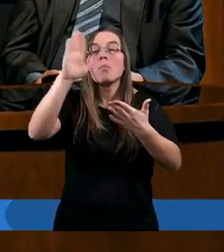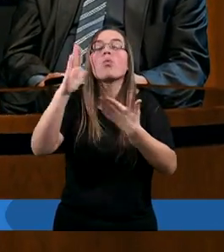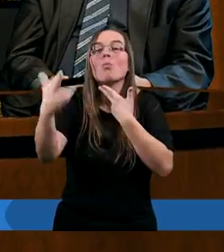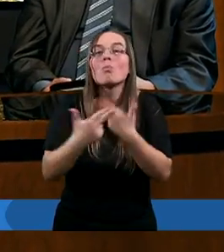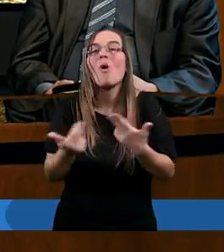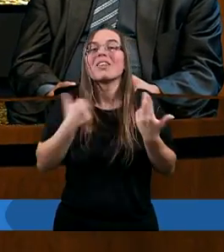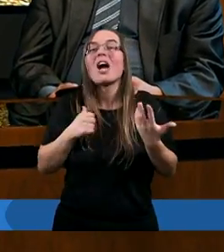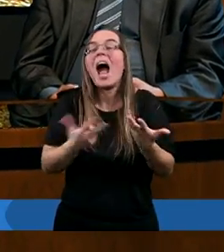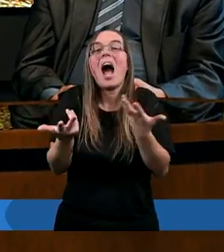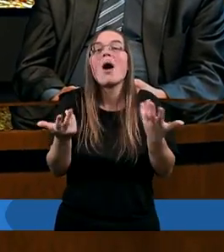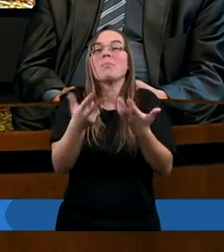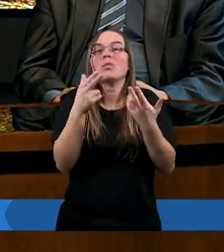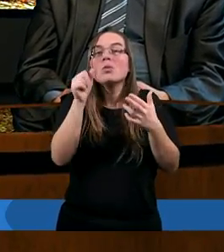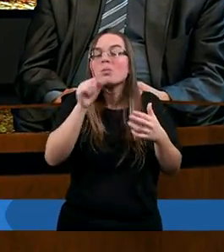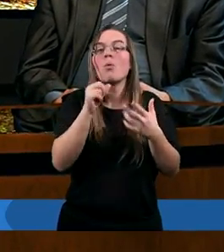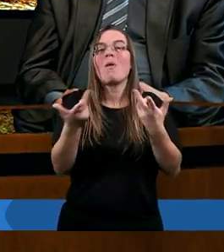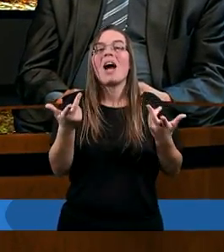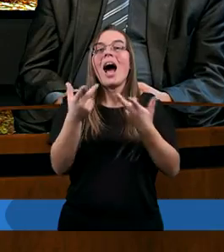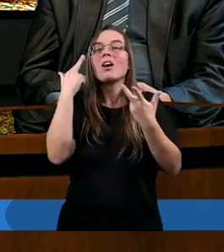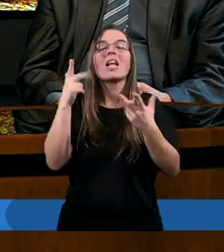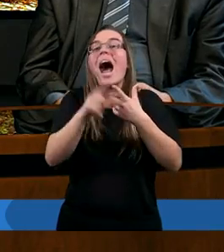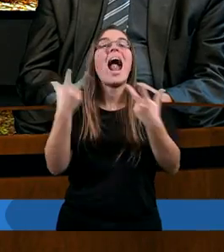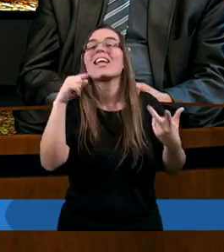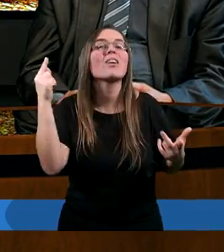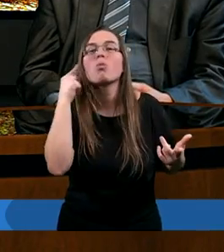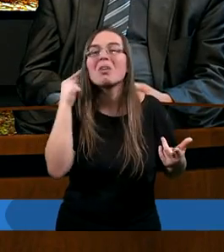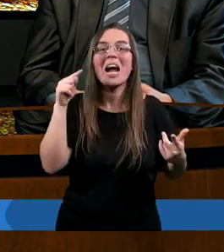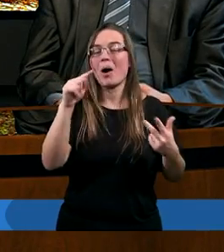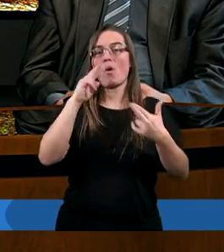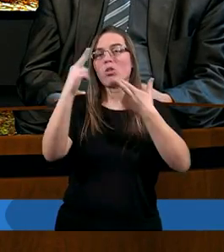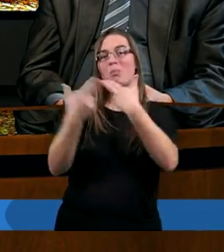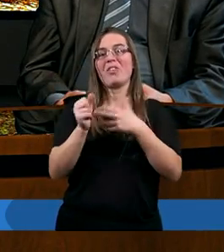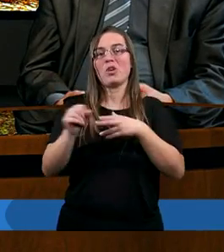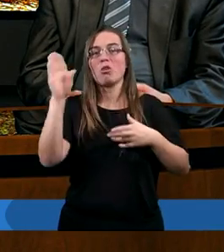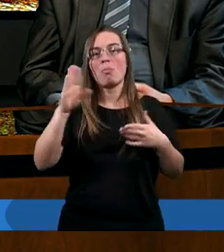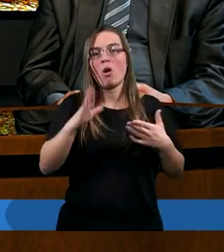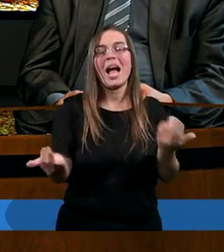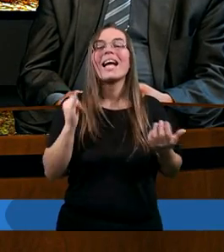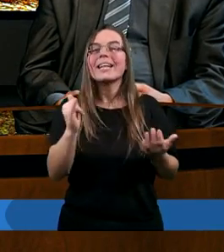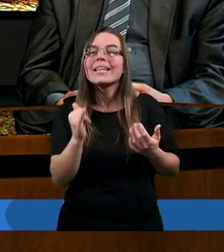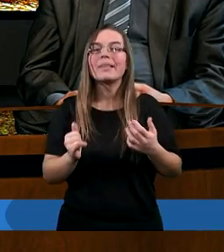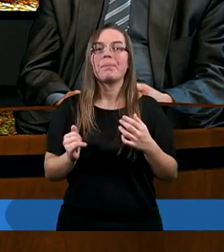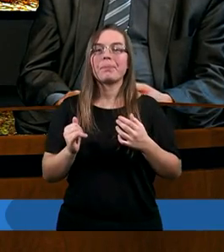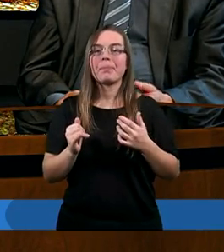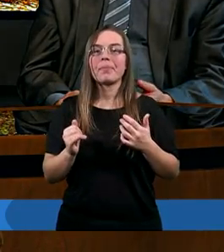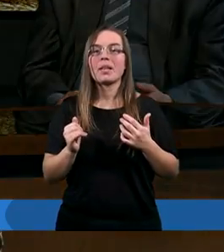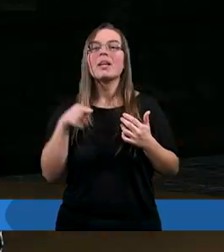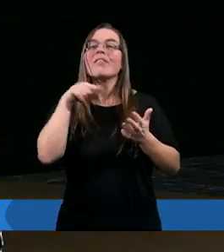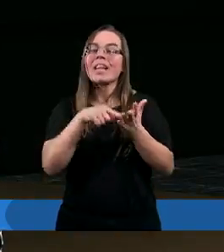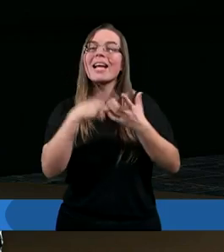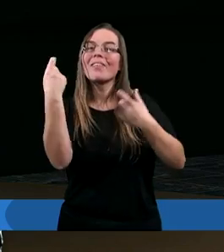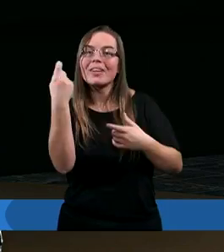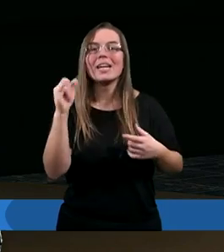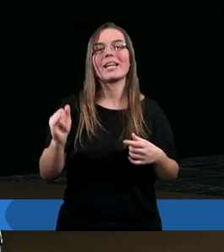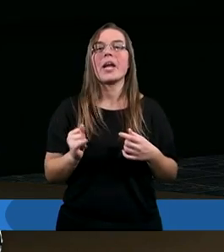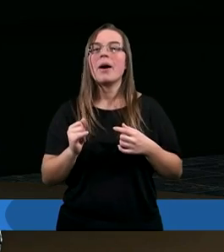powie. Zrób to, idź tam. Ale nie usłyszałam takiej wyraźnej odpowiedzi. I w tej